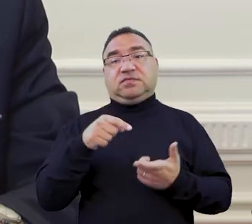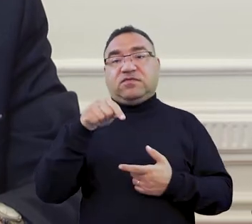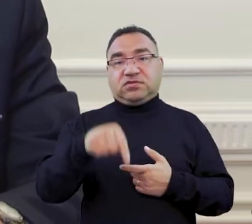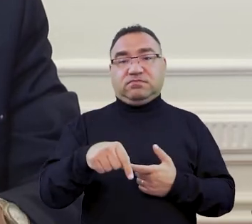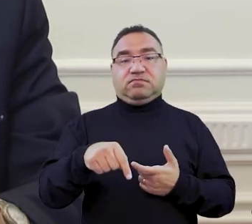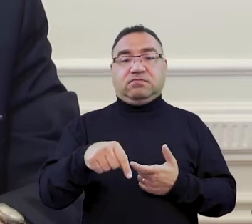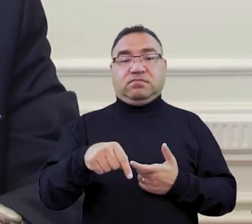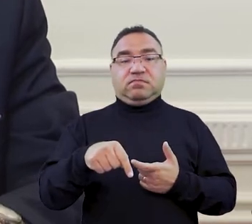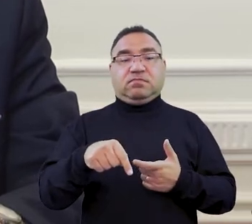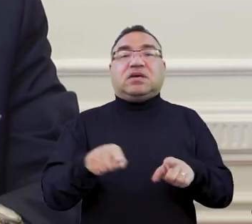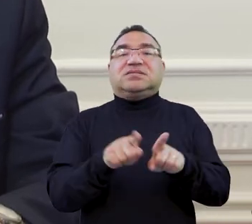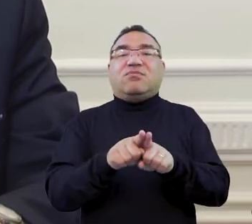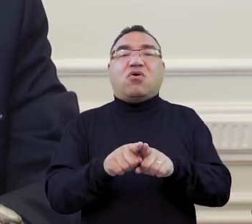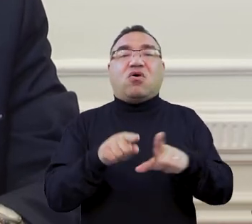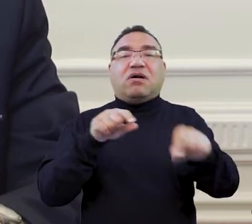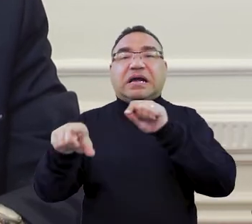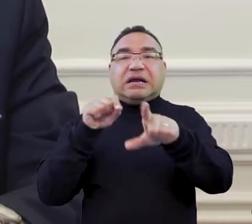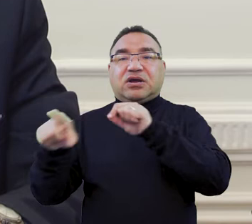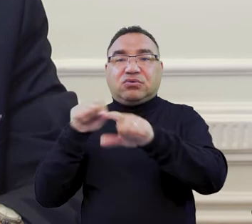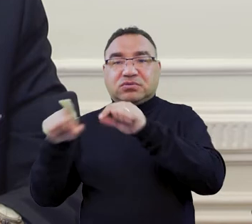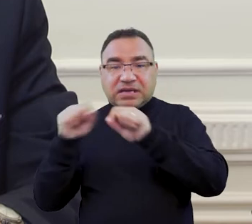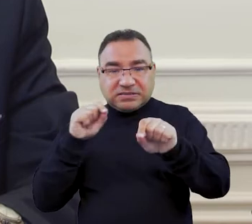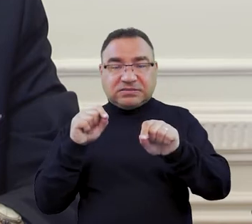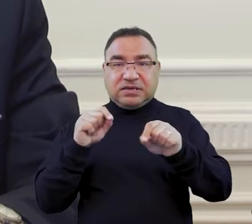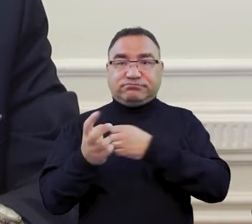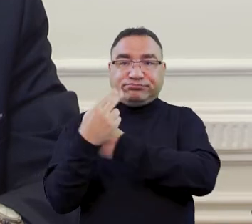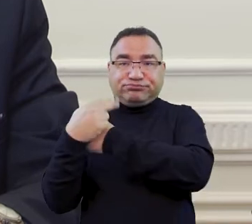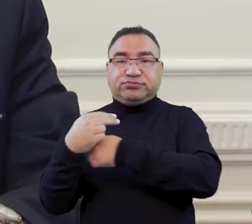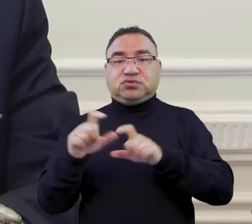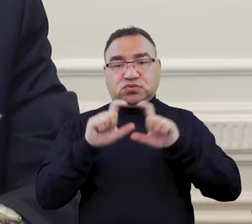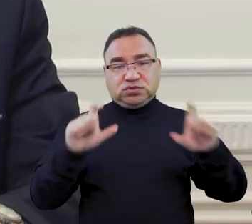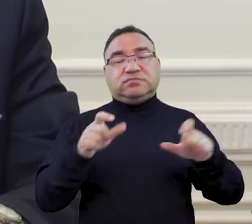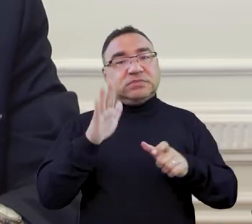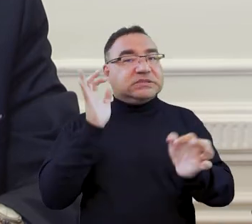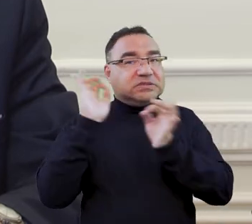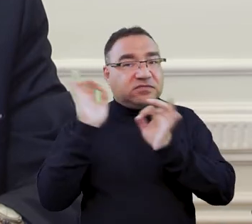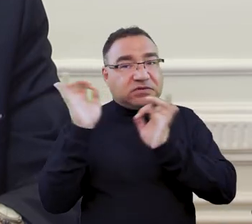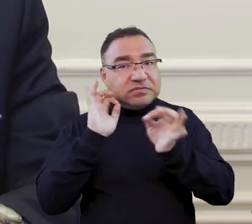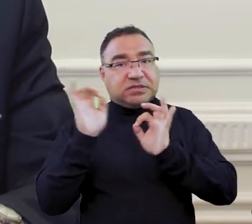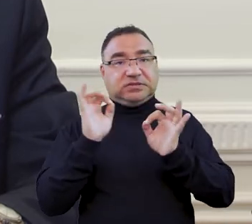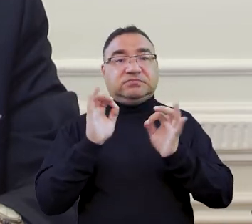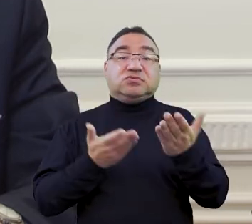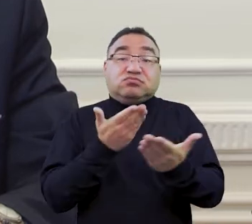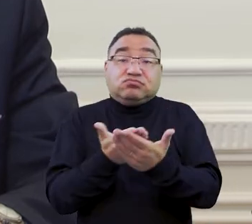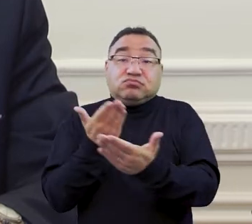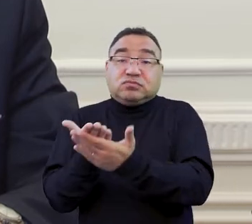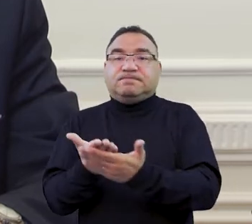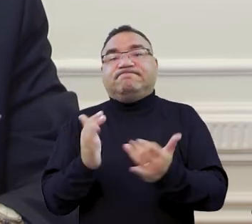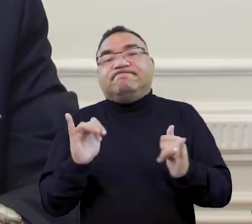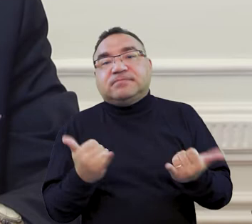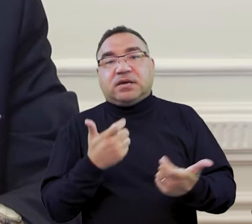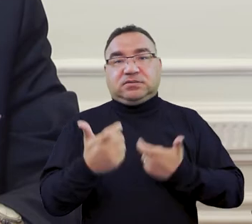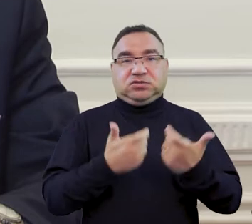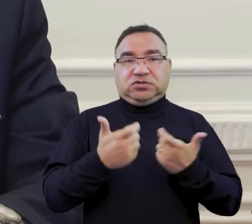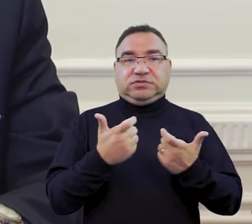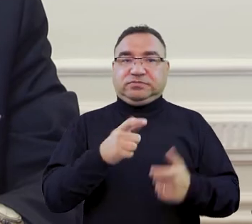związanym z rekrutacją te informacje będą zawarte i też będą propozycje uwzględniające